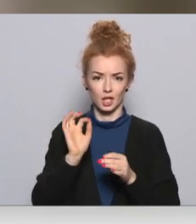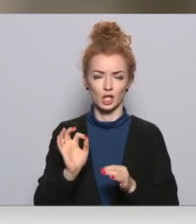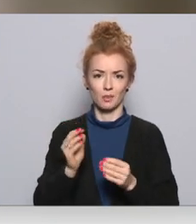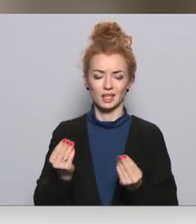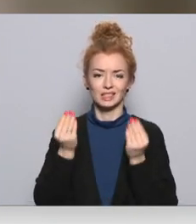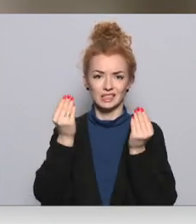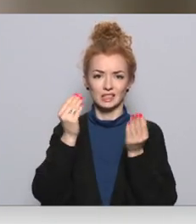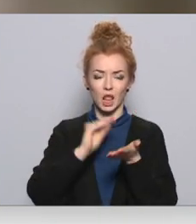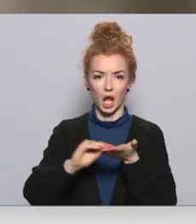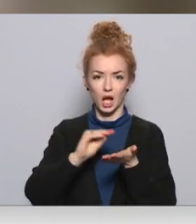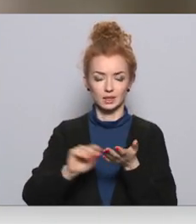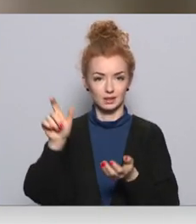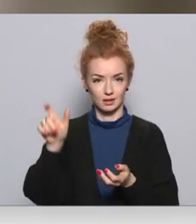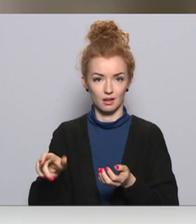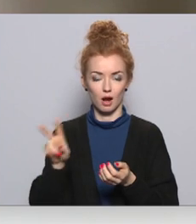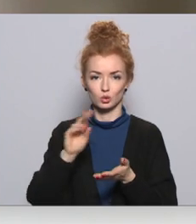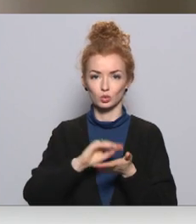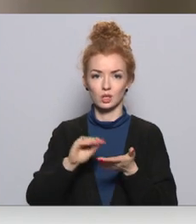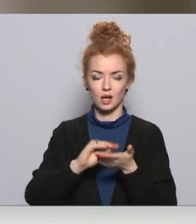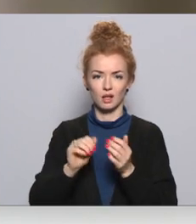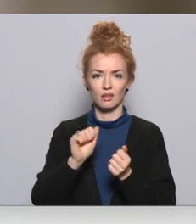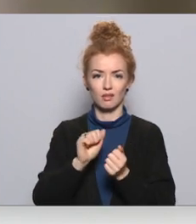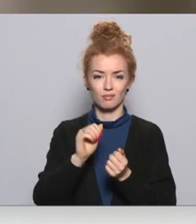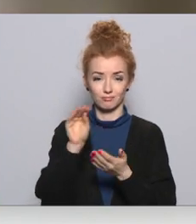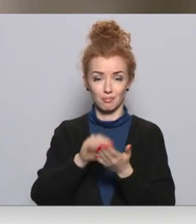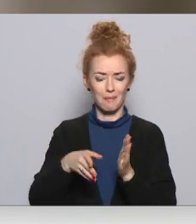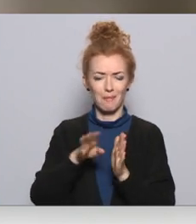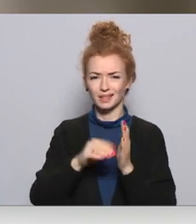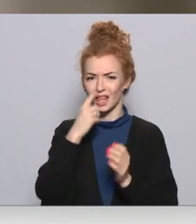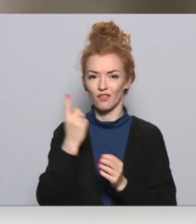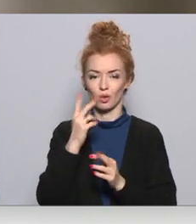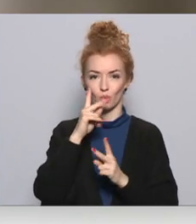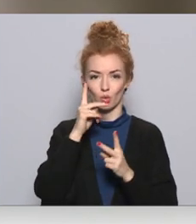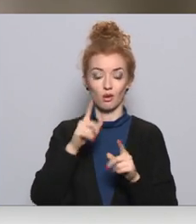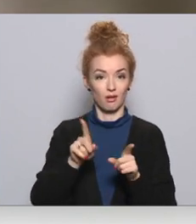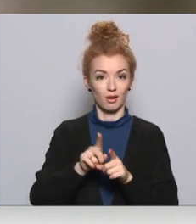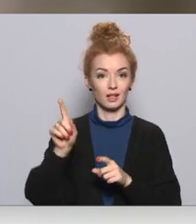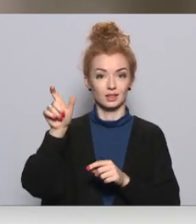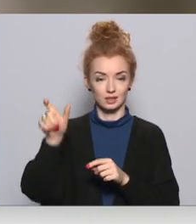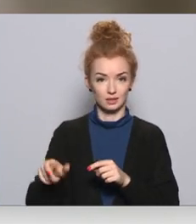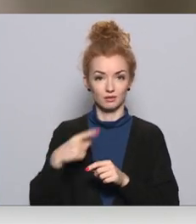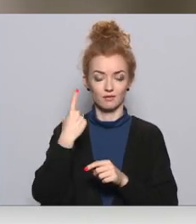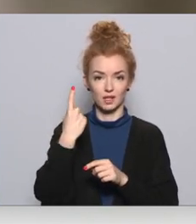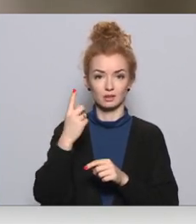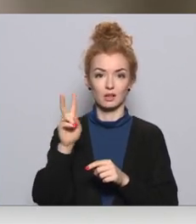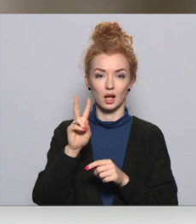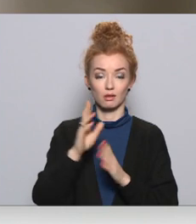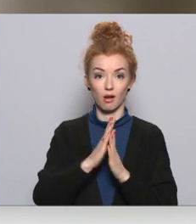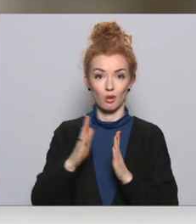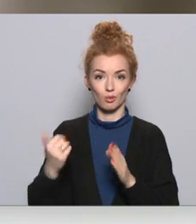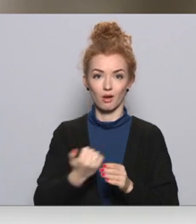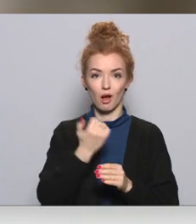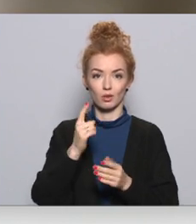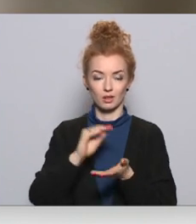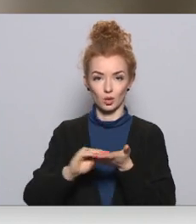izcili rakstītāji, kuri uzraksta daudz bez nevienas kļūdas. Mums ir arī viens cilvēks, kurš katru gadu